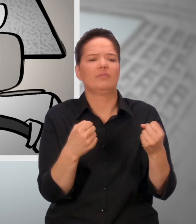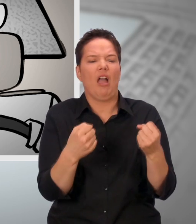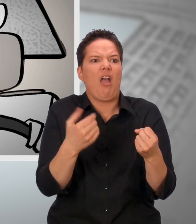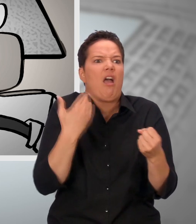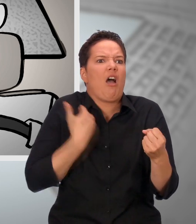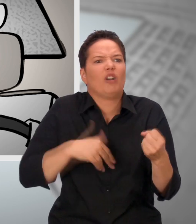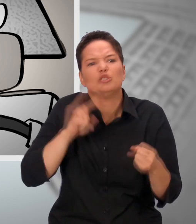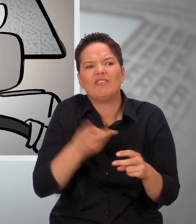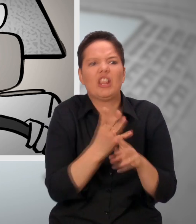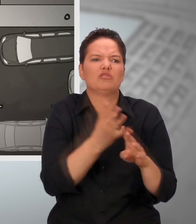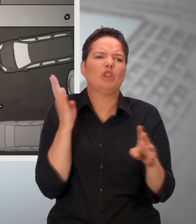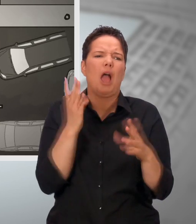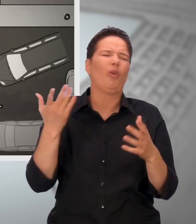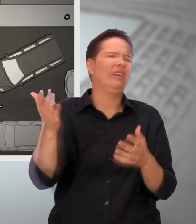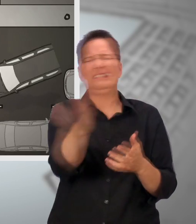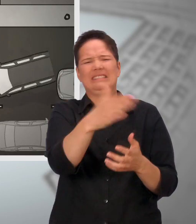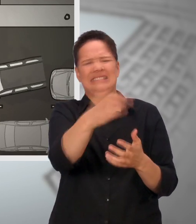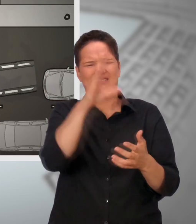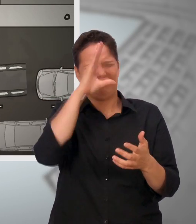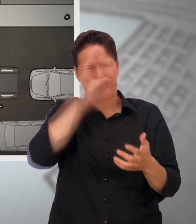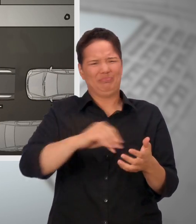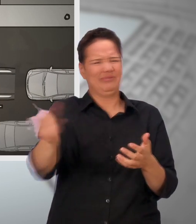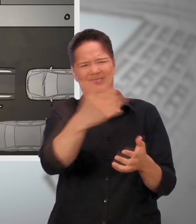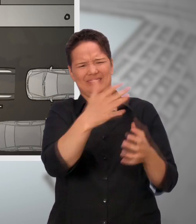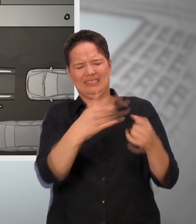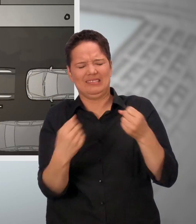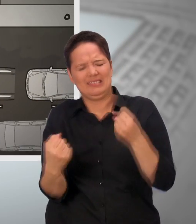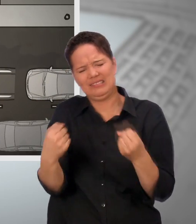Schon wieder Stau. Lass mich rein, du Idiot.